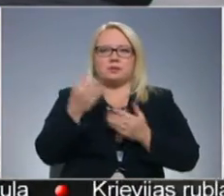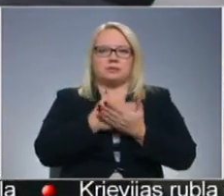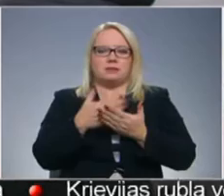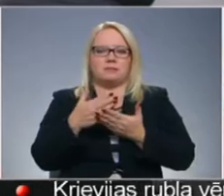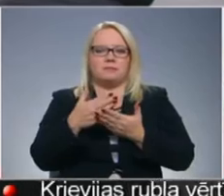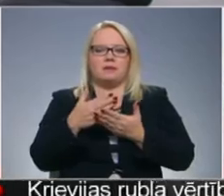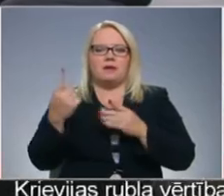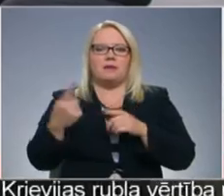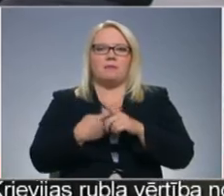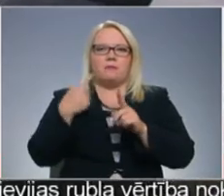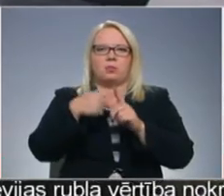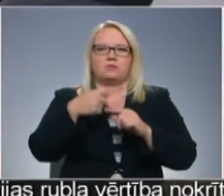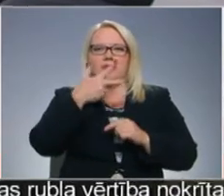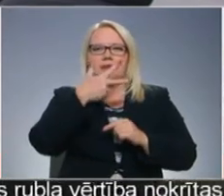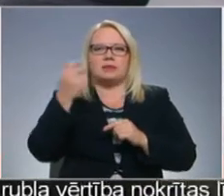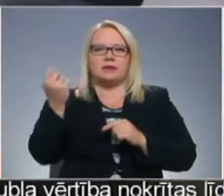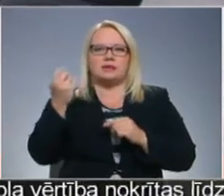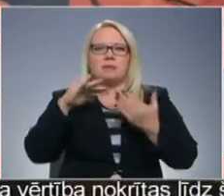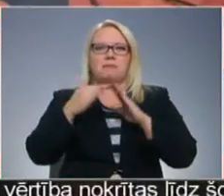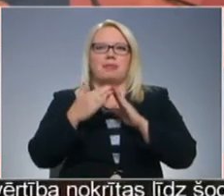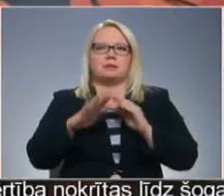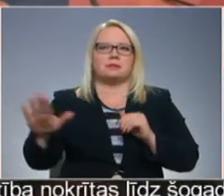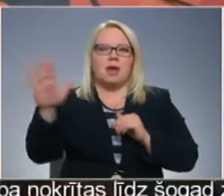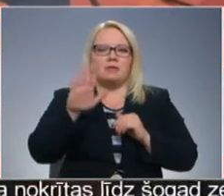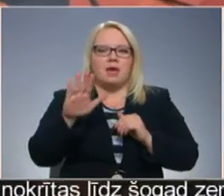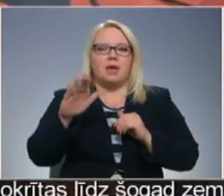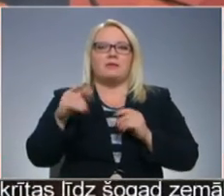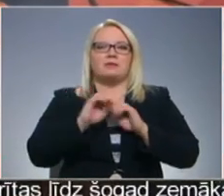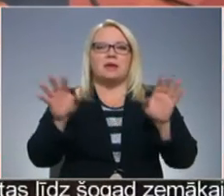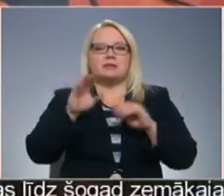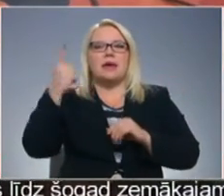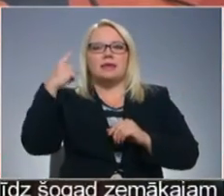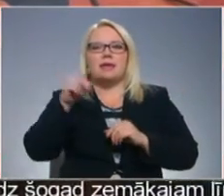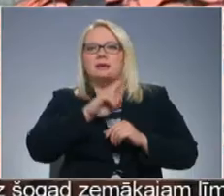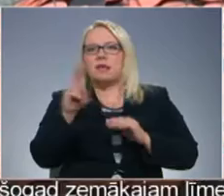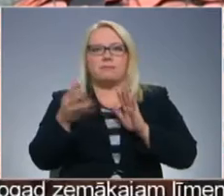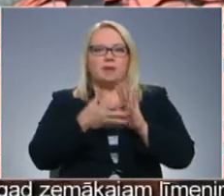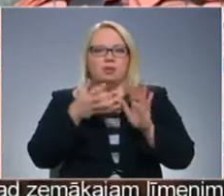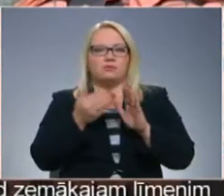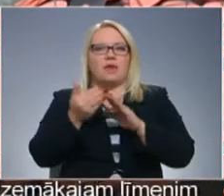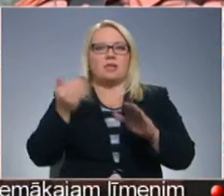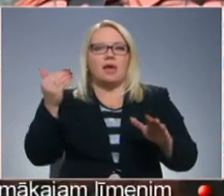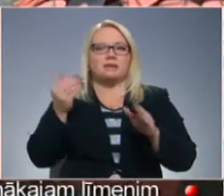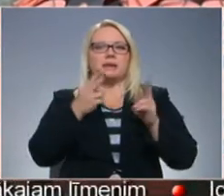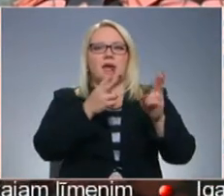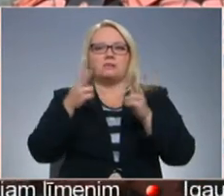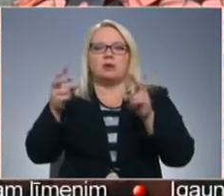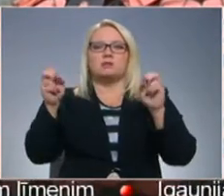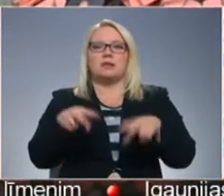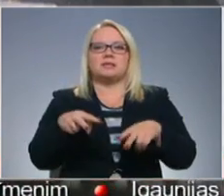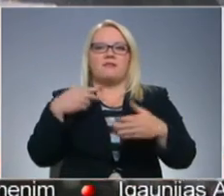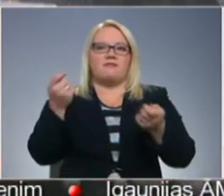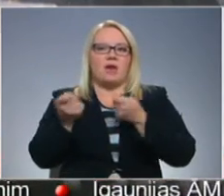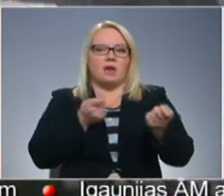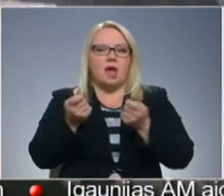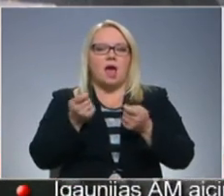Plus vēl 300 ir pilsētai. Riona stāstā, idejas nepietrūkst, vienlaicīgi aizbraukās specializētie veikali